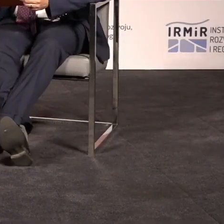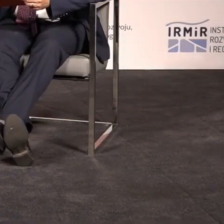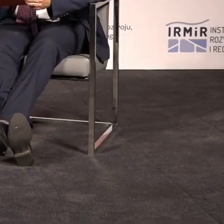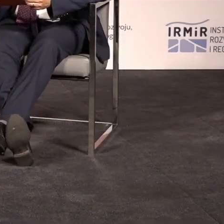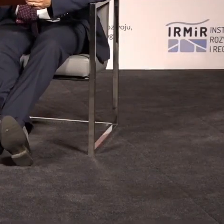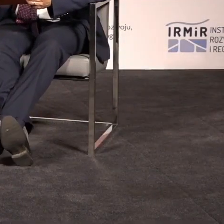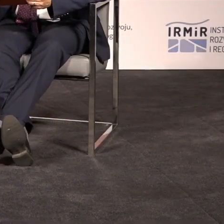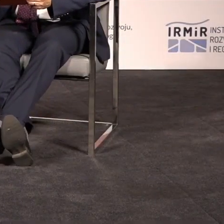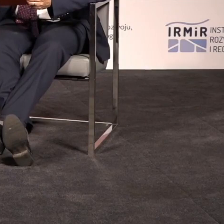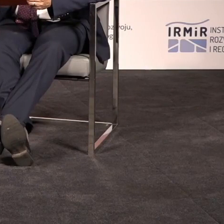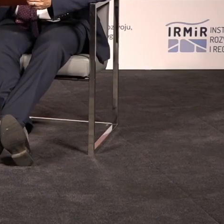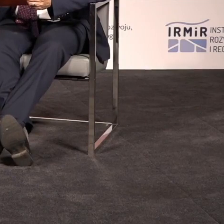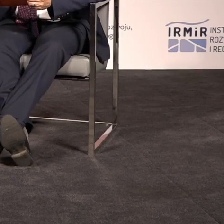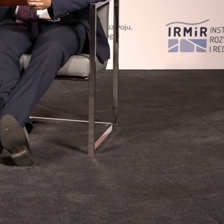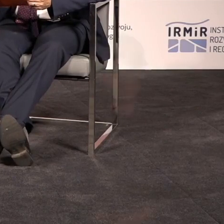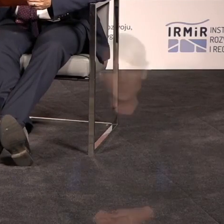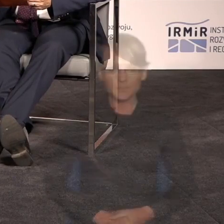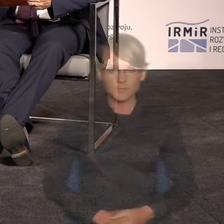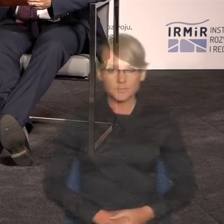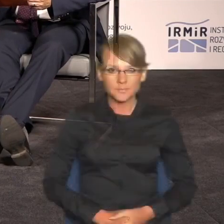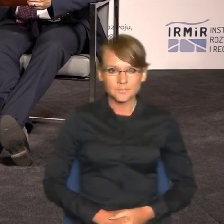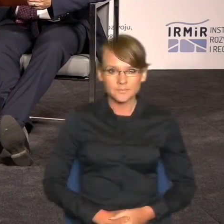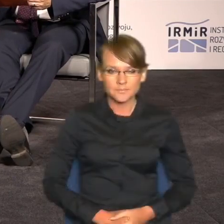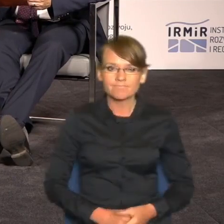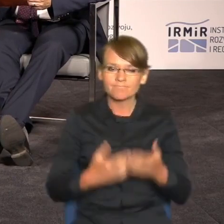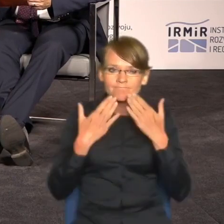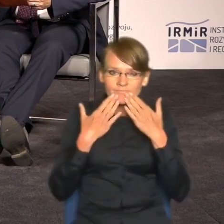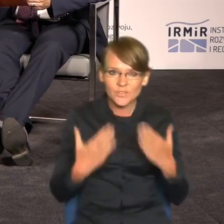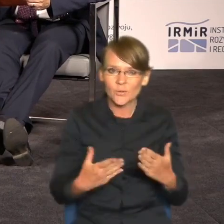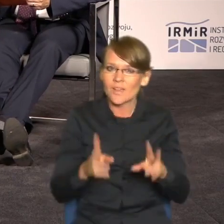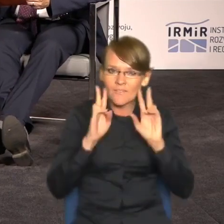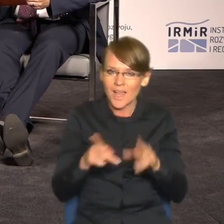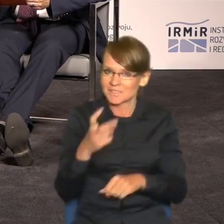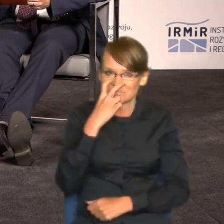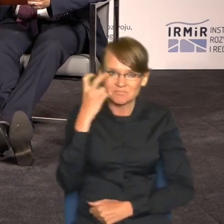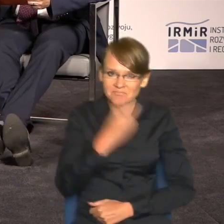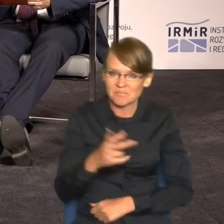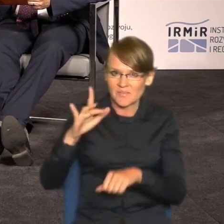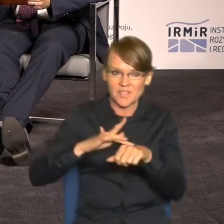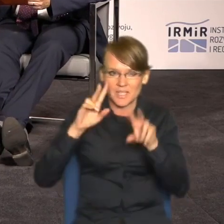Bardzo wam dziękuję. Faktycznie pasjonujące wyniki badań.